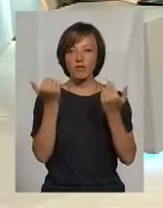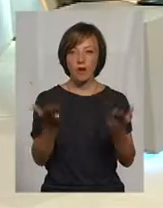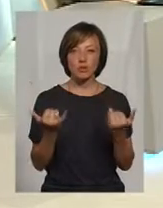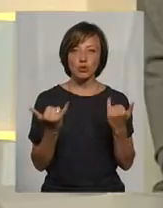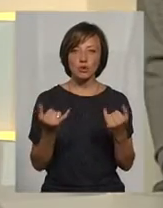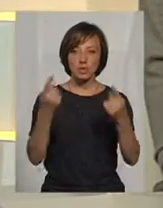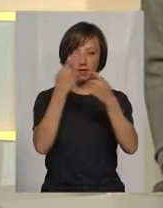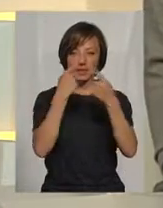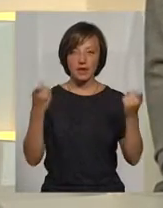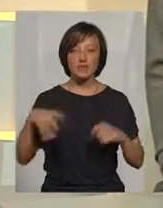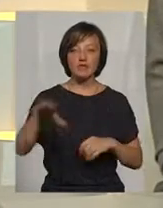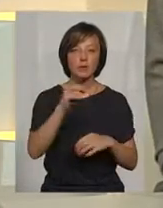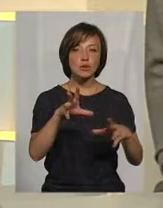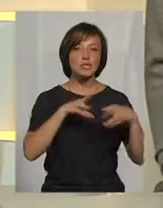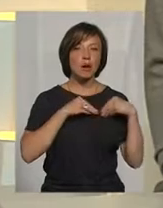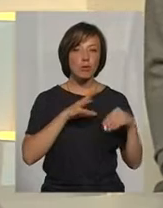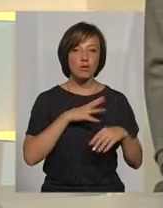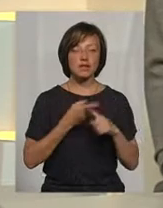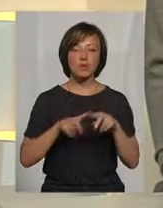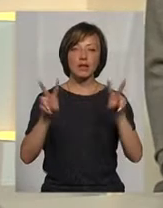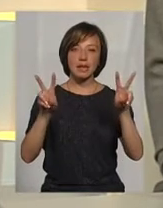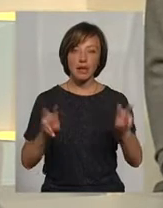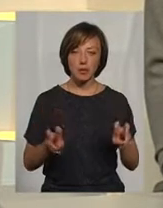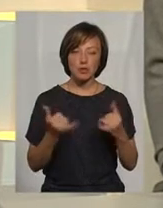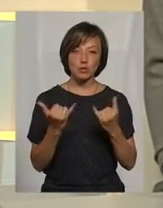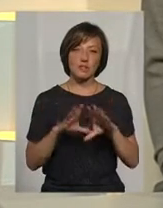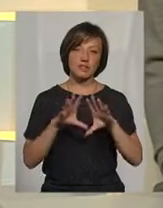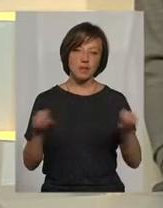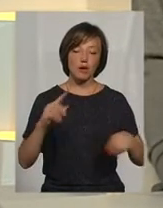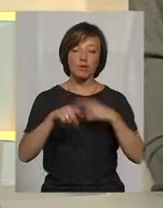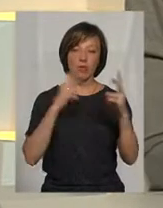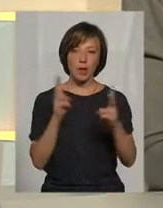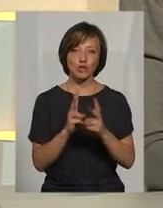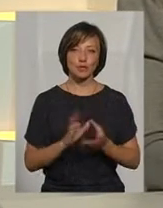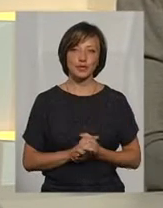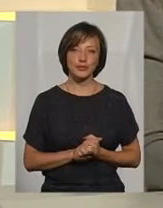за сьогоднішній ефір, дякую всім, хто був із нами. Це була тема. На сьогодні все. Побачимось.